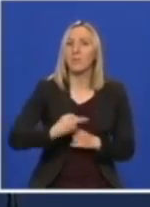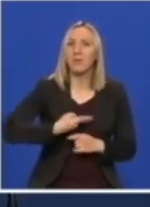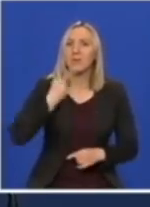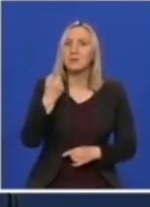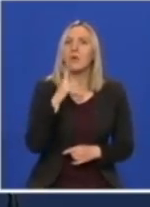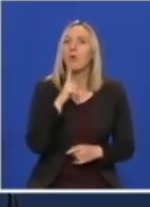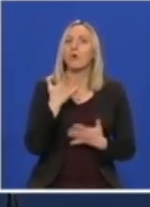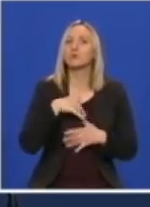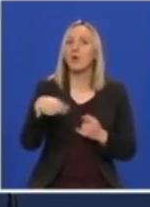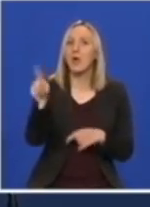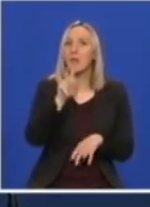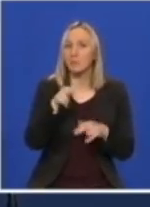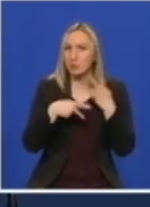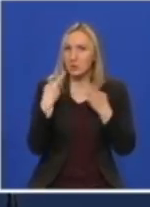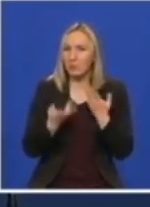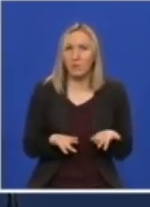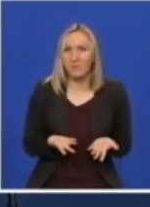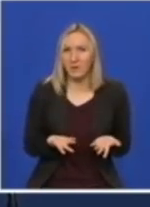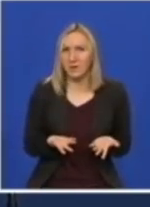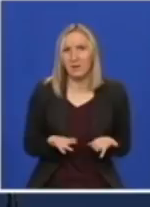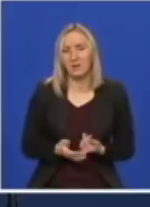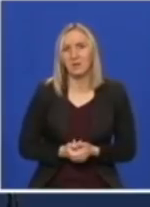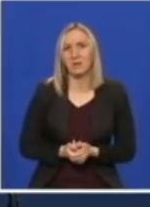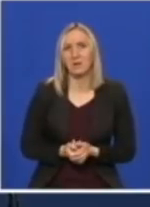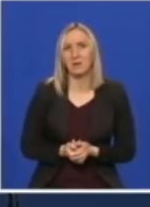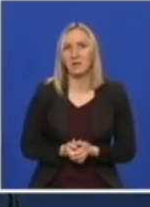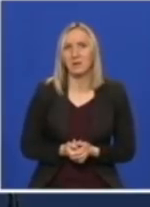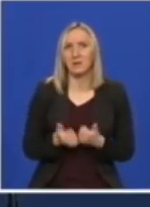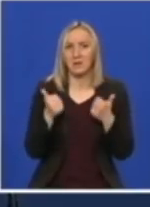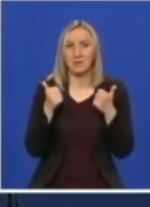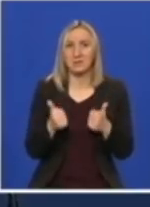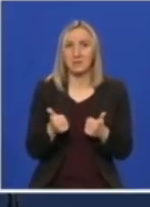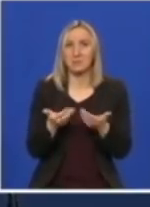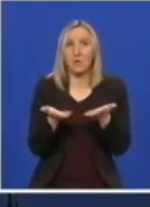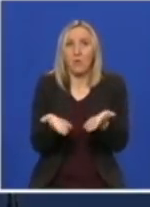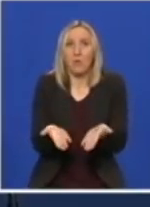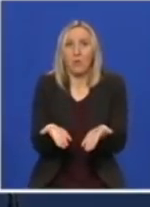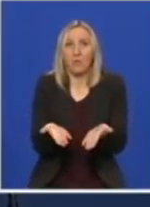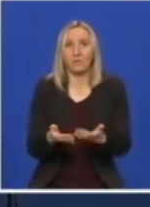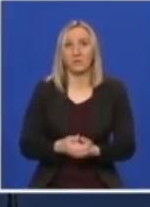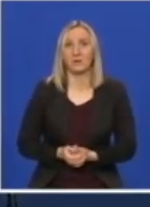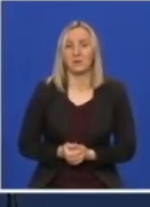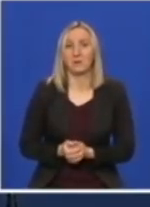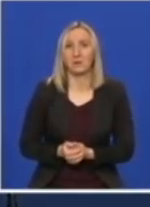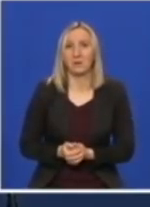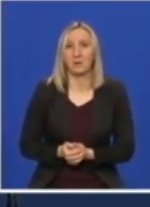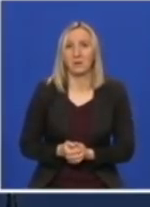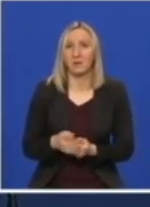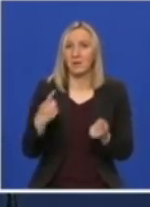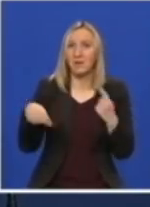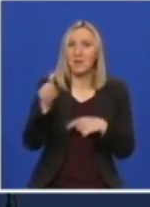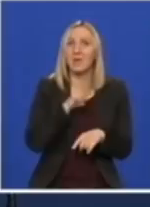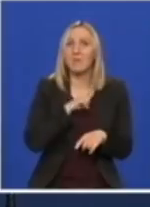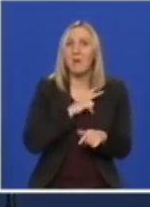ko želi, može da proveri. Ovde smo svi pred istim